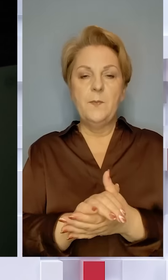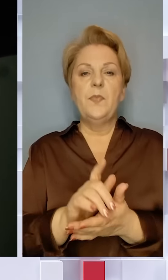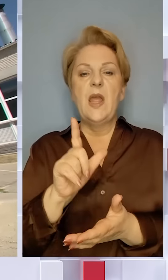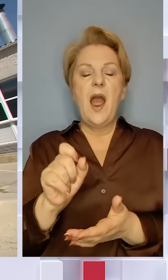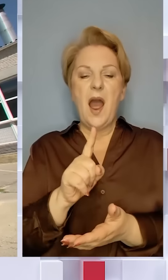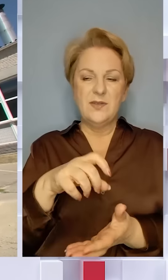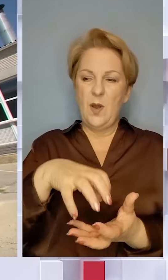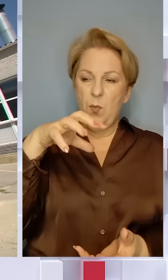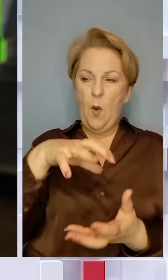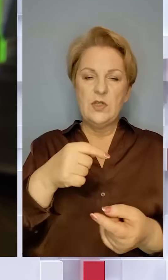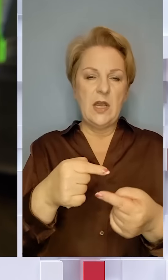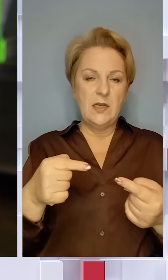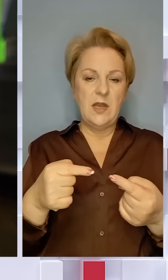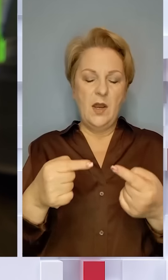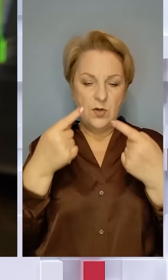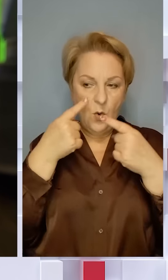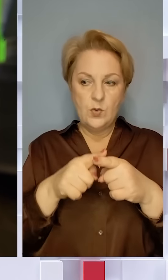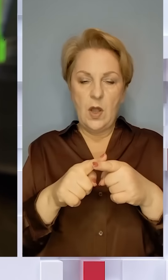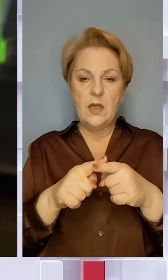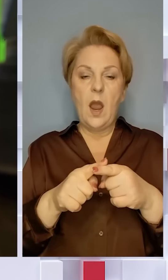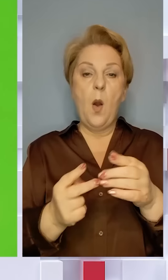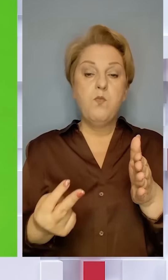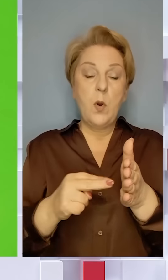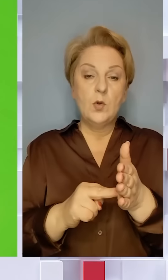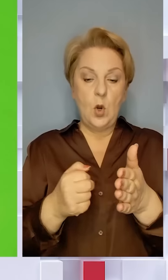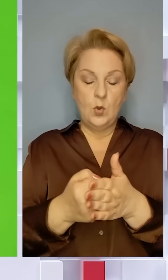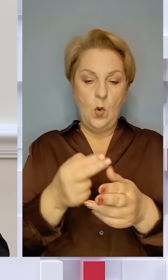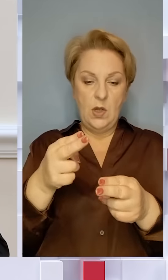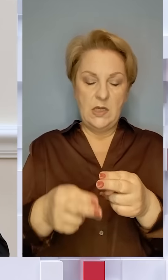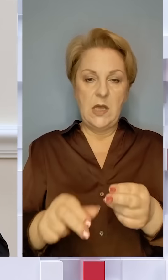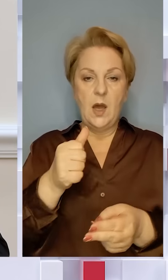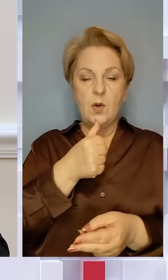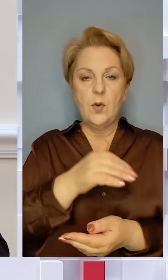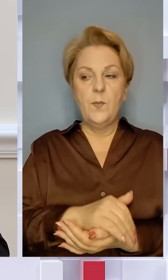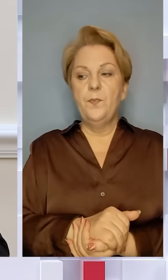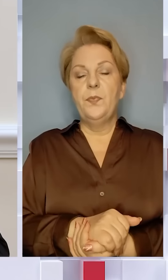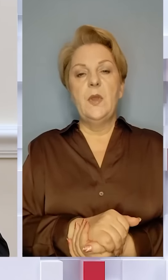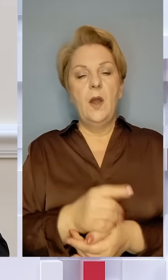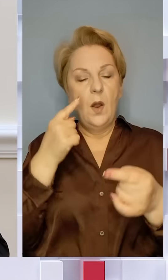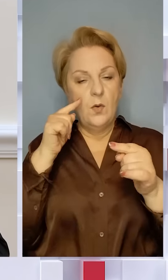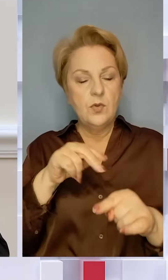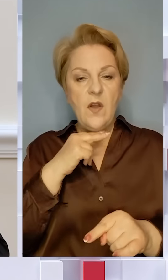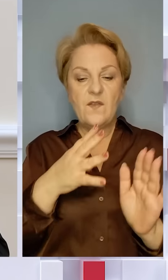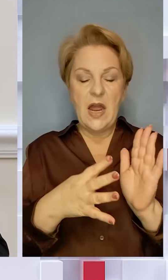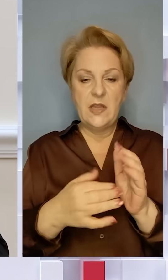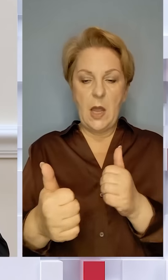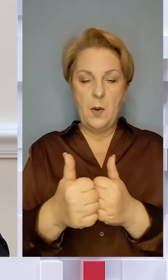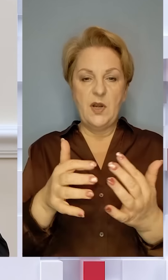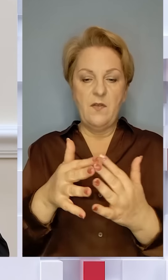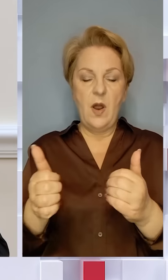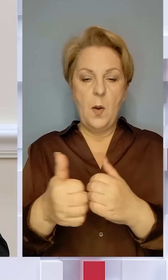газопоршневі установки. Завершити їх підключення планують до кінця року. Акцентуємо увагу на 9 прифронтових та